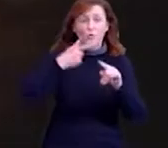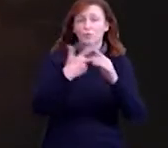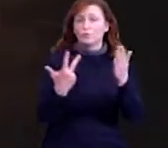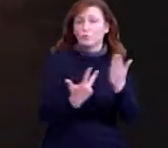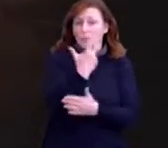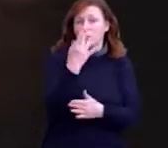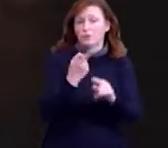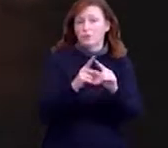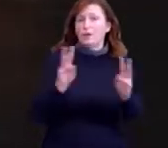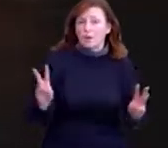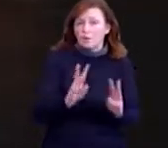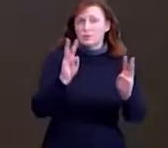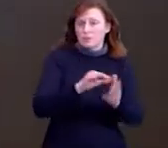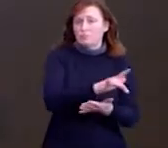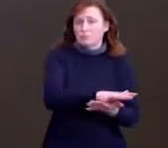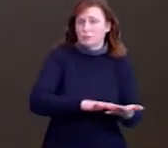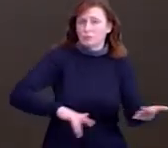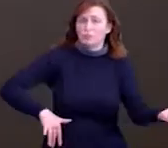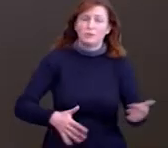Гасіння пожежі триває і досі.